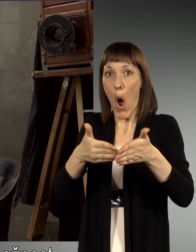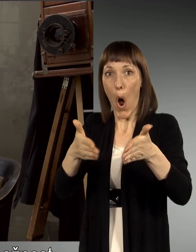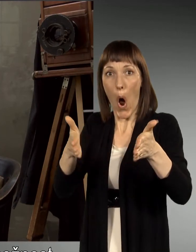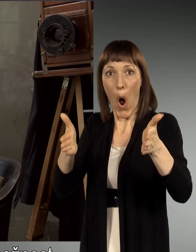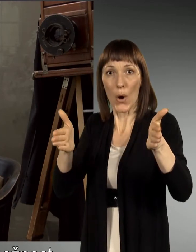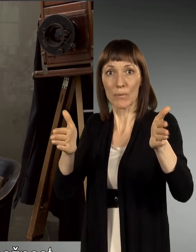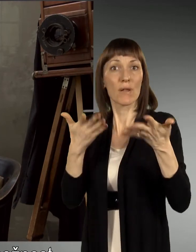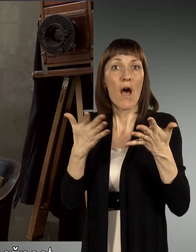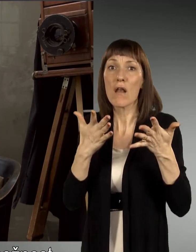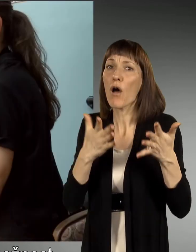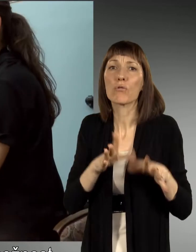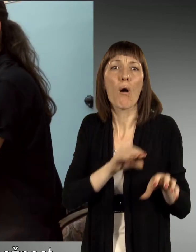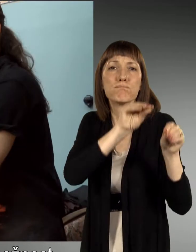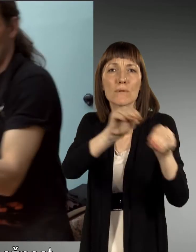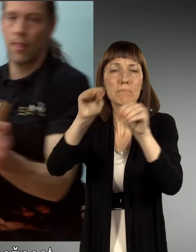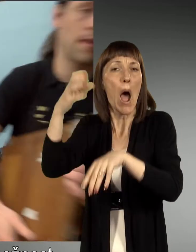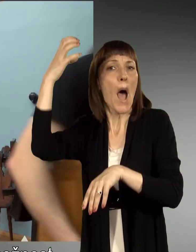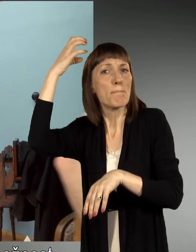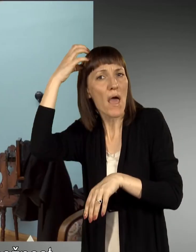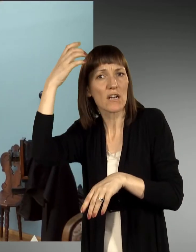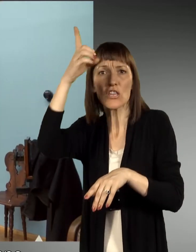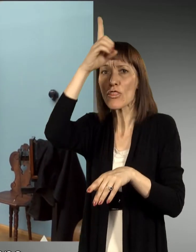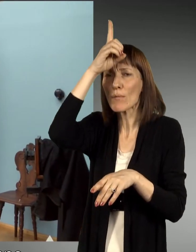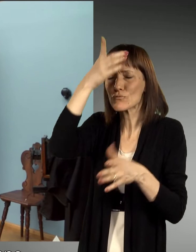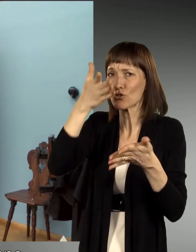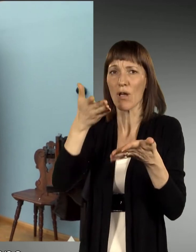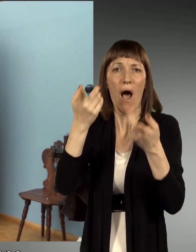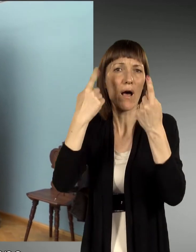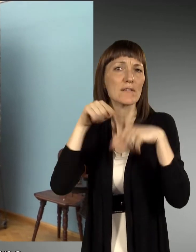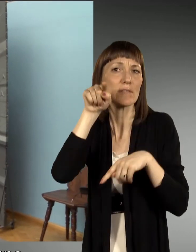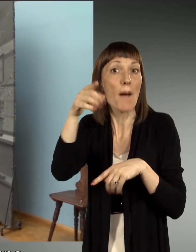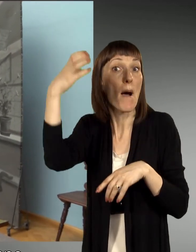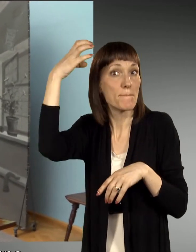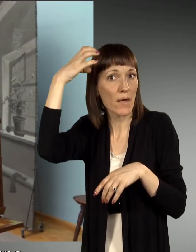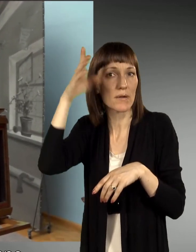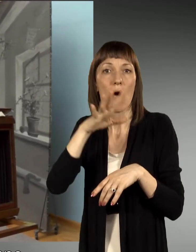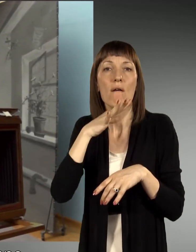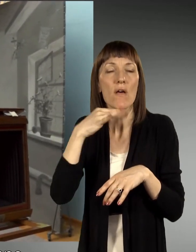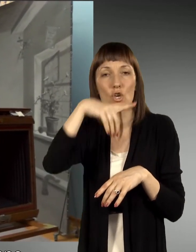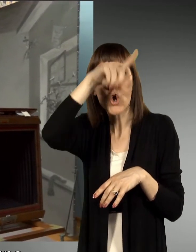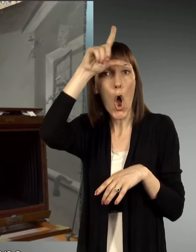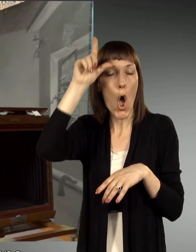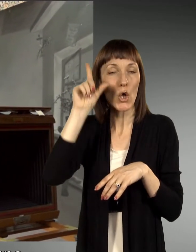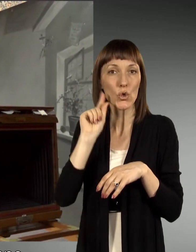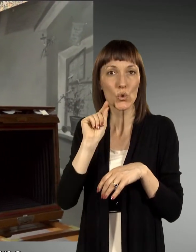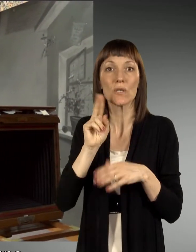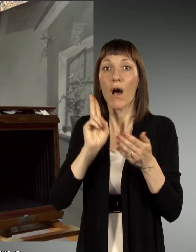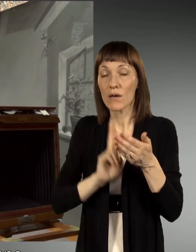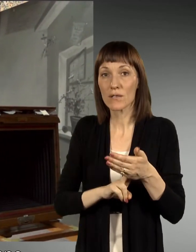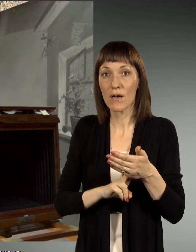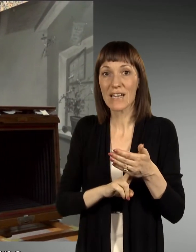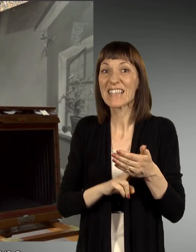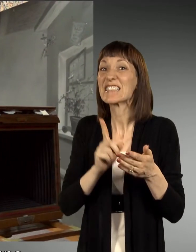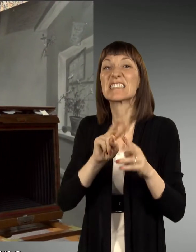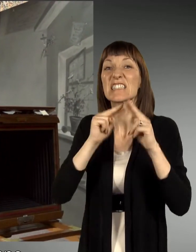popolnoma možnost, da se preseneš v Berlin, če želiš. In dejansko v Berlinu, ki je ogromno ljudi, ki